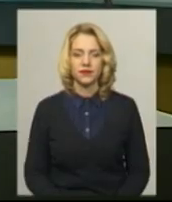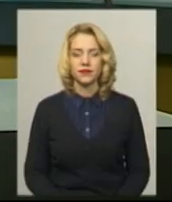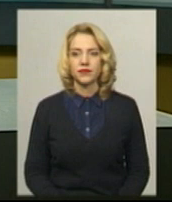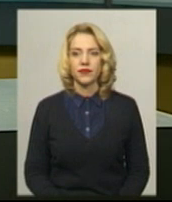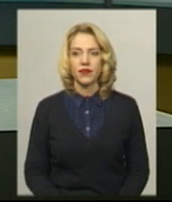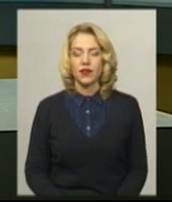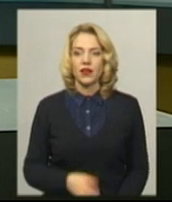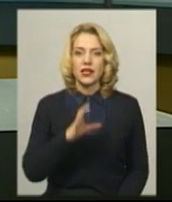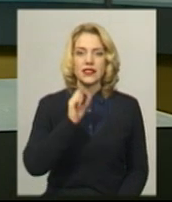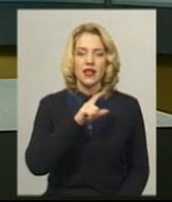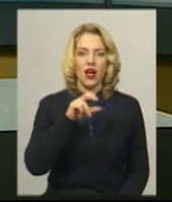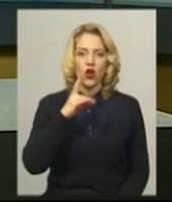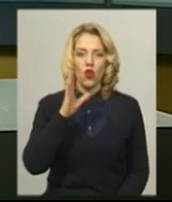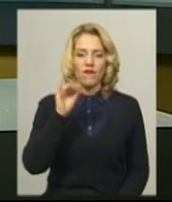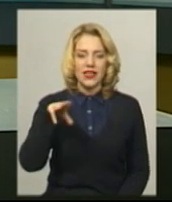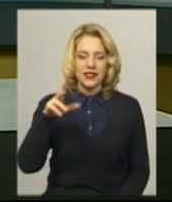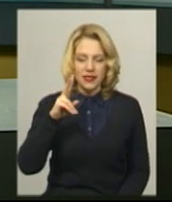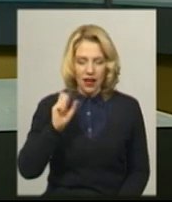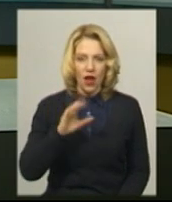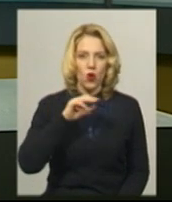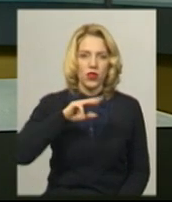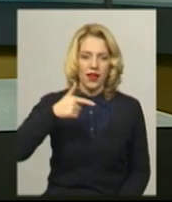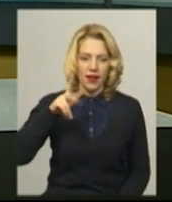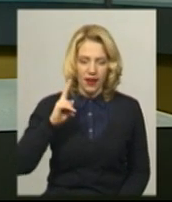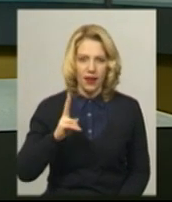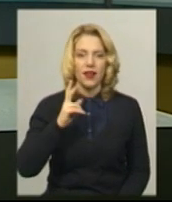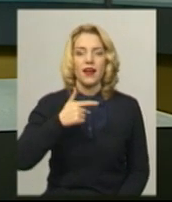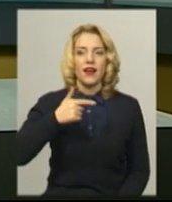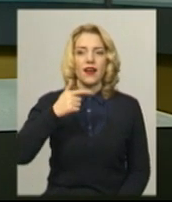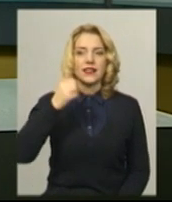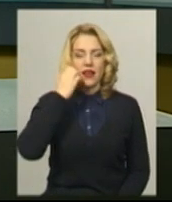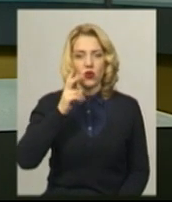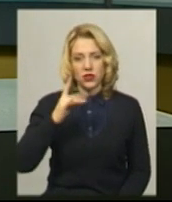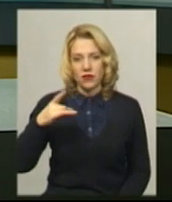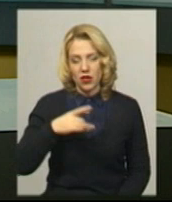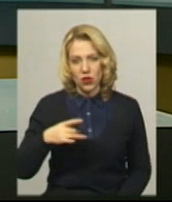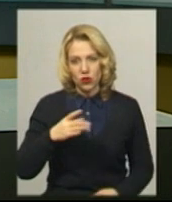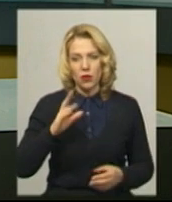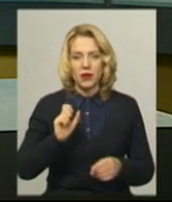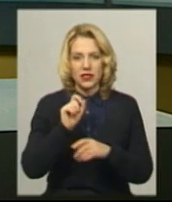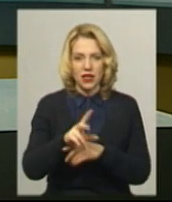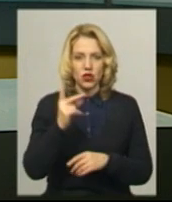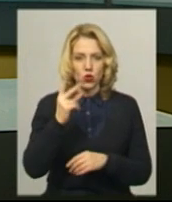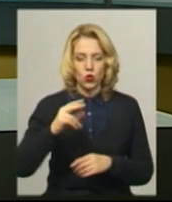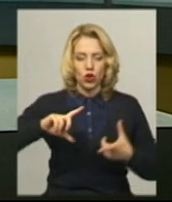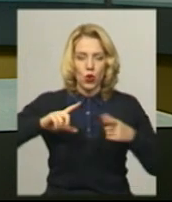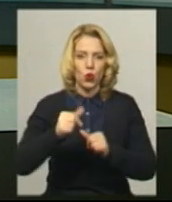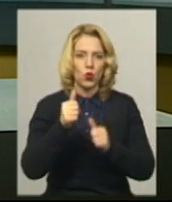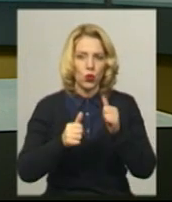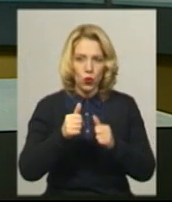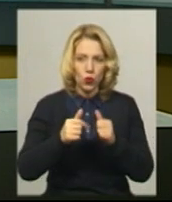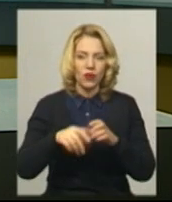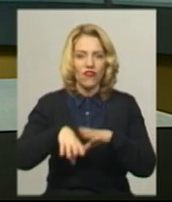У Сахновецькій ОТГ Старокостянтинівського району буде призначено другий тур перших місцевих виборів на одному із